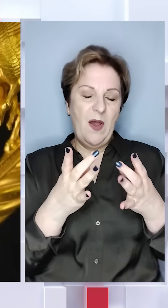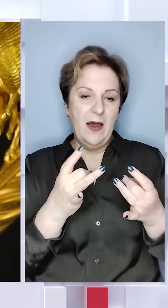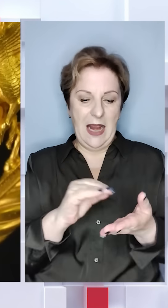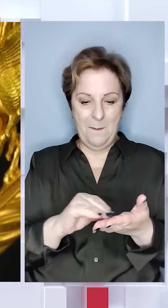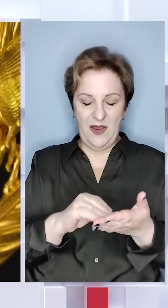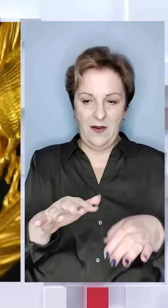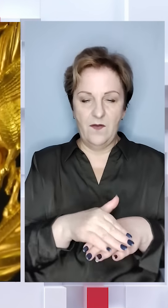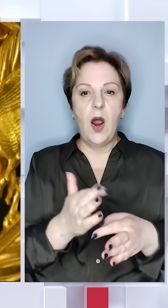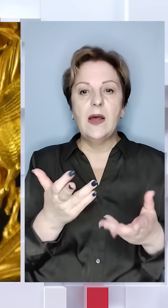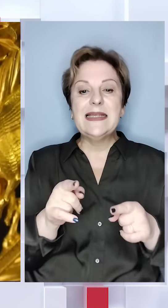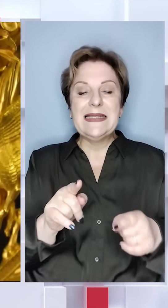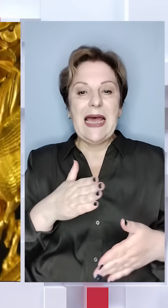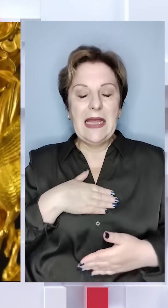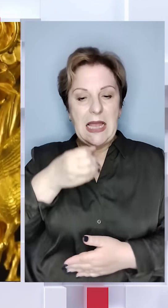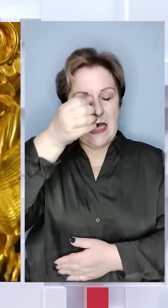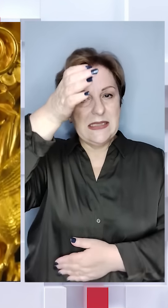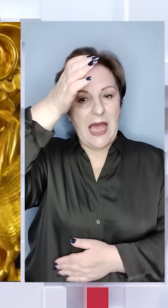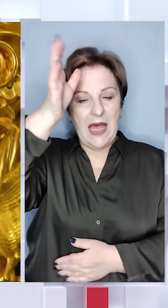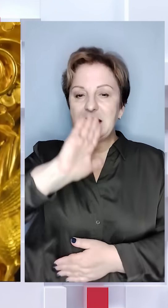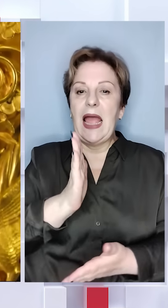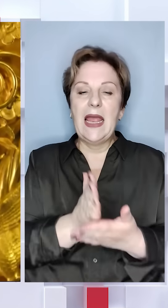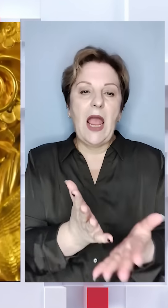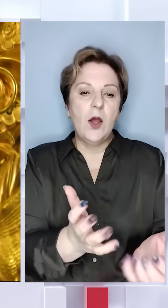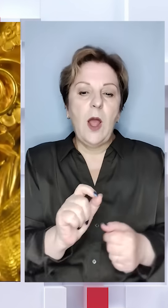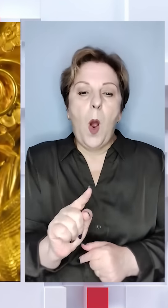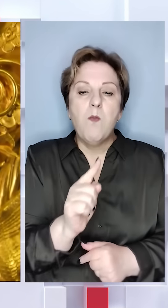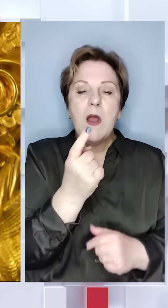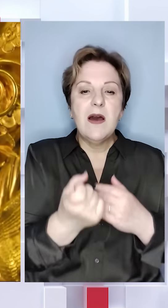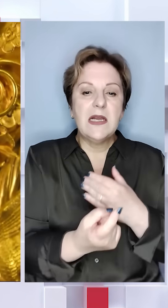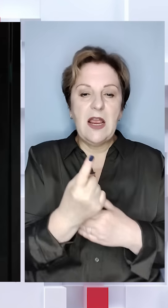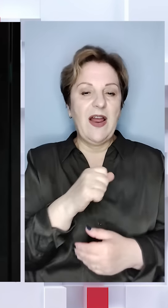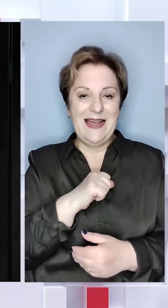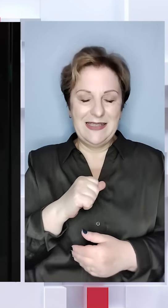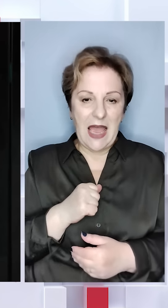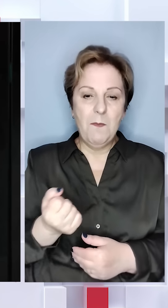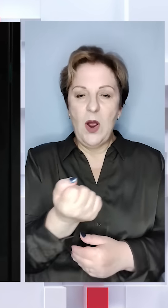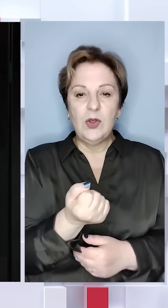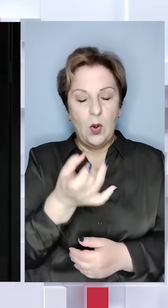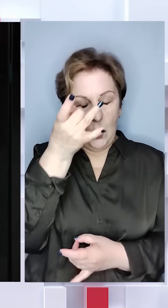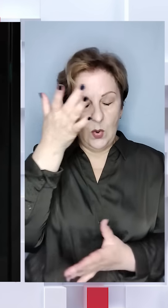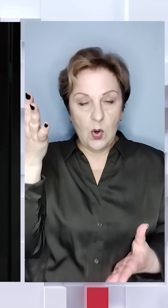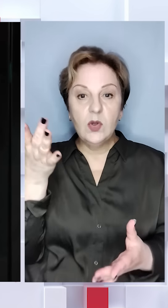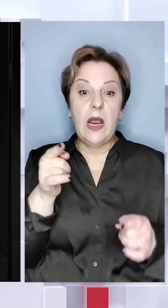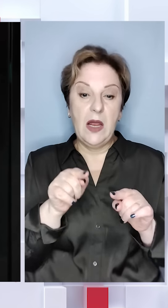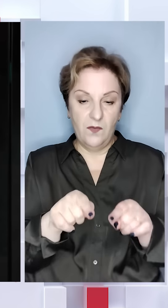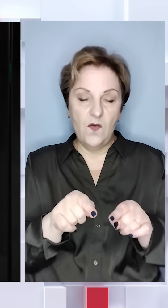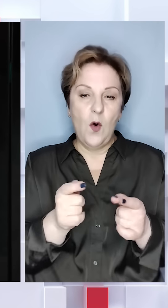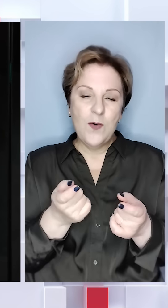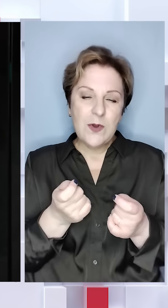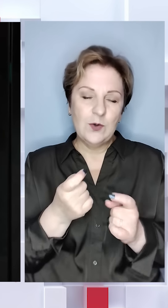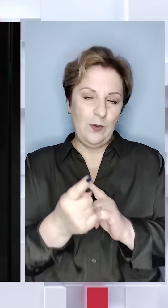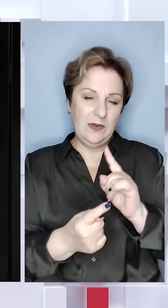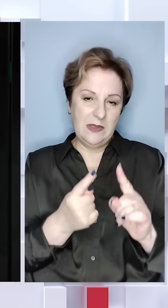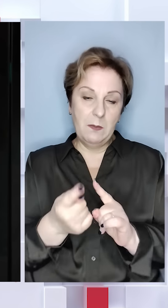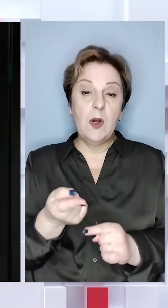Власне, оскільки це наше знання не є отриманим з першого джерела, від самих носіїв культури, то воно дещо